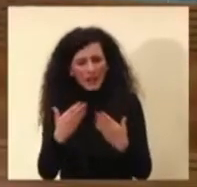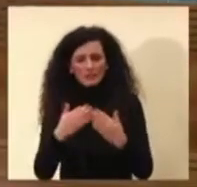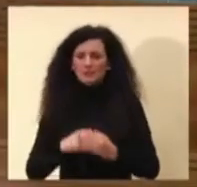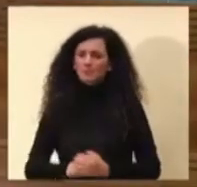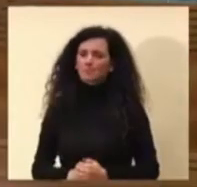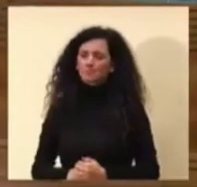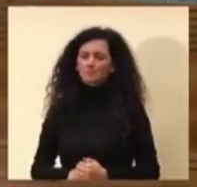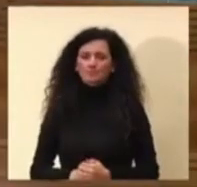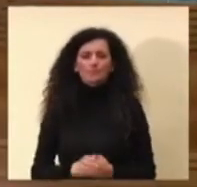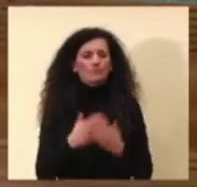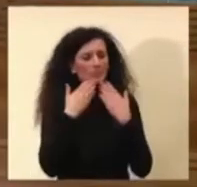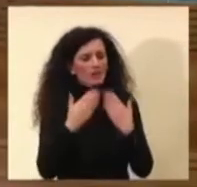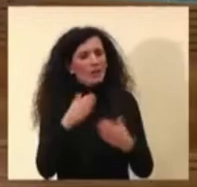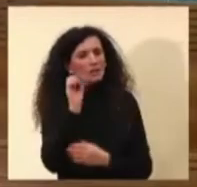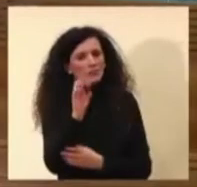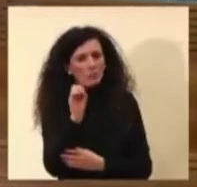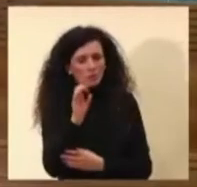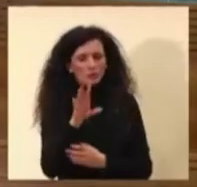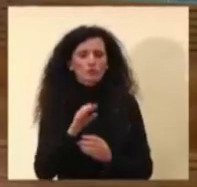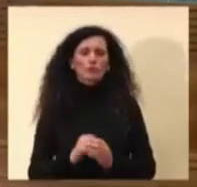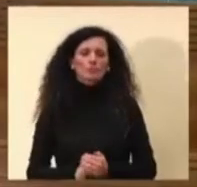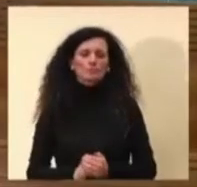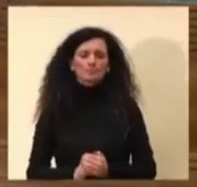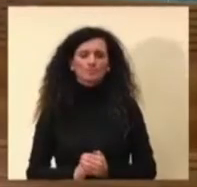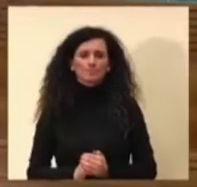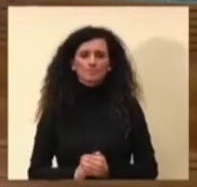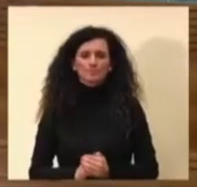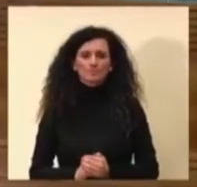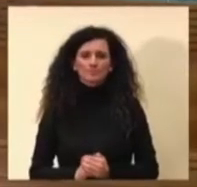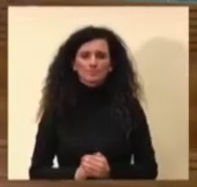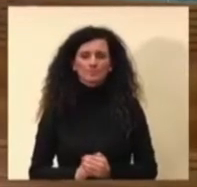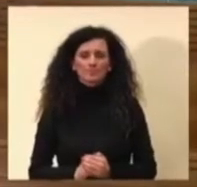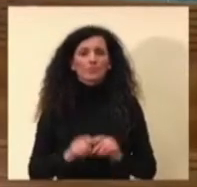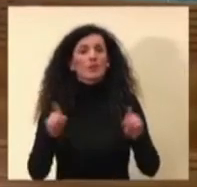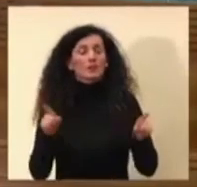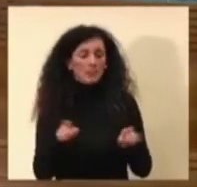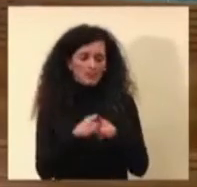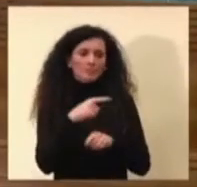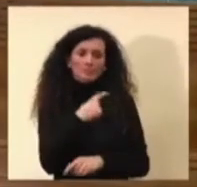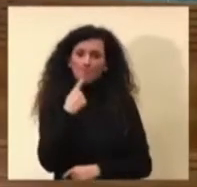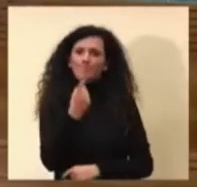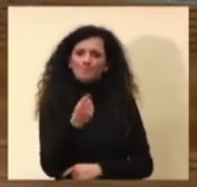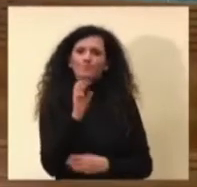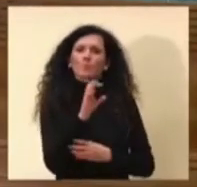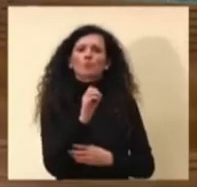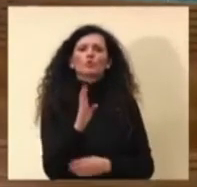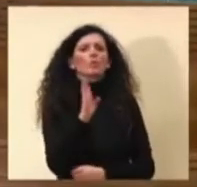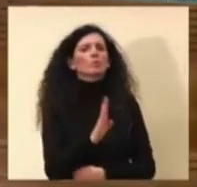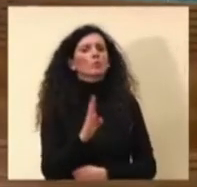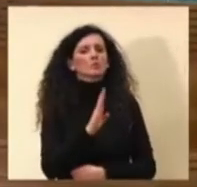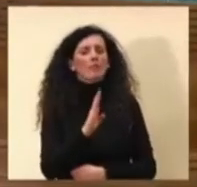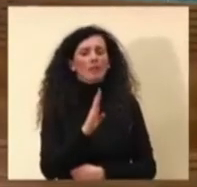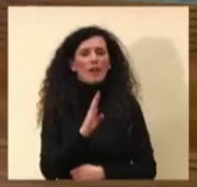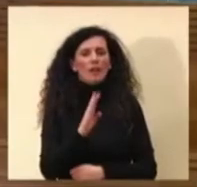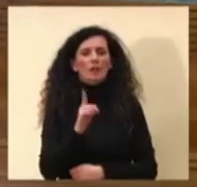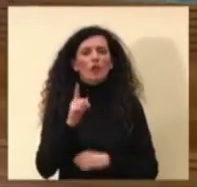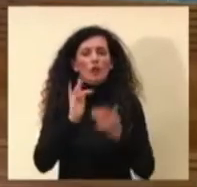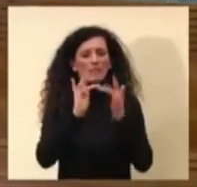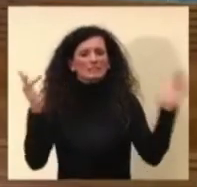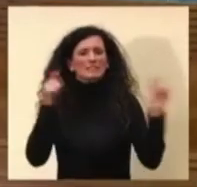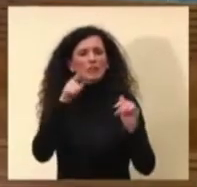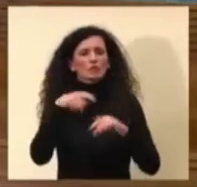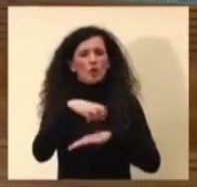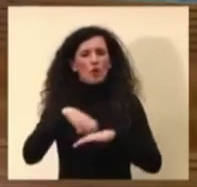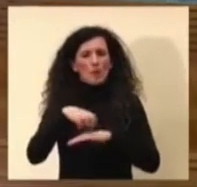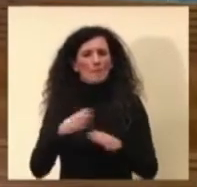Grazie professore, come ricordava il professor Busaferro sul sito web del ministero trovate dopo la